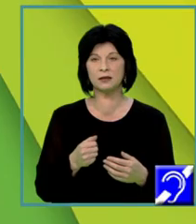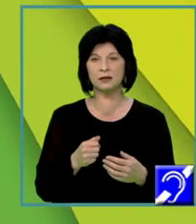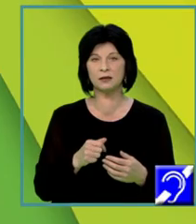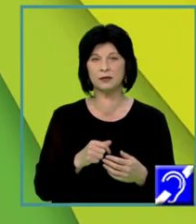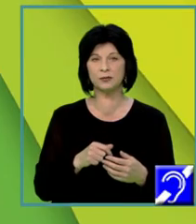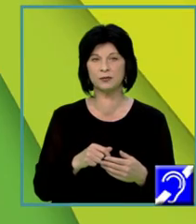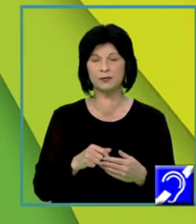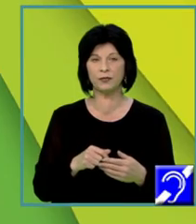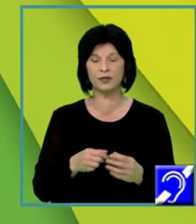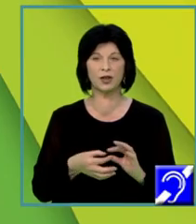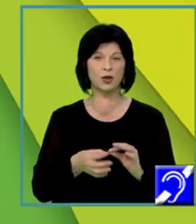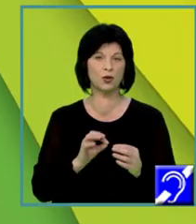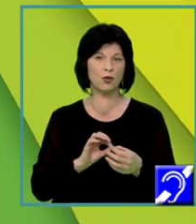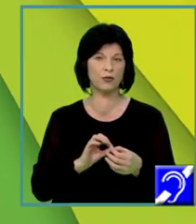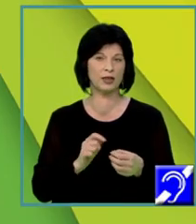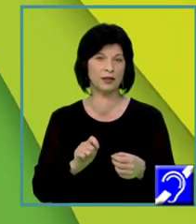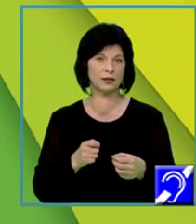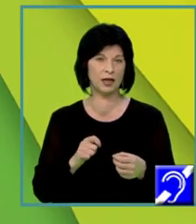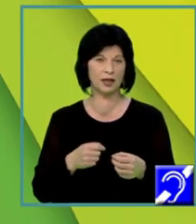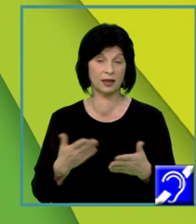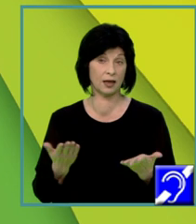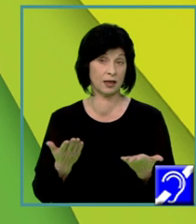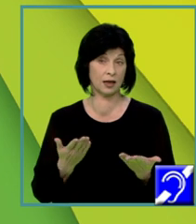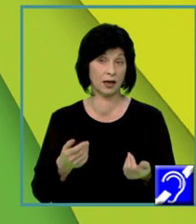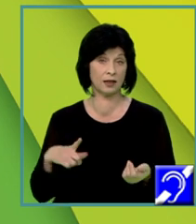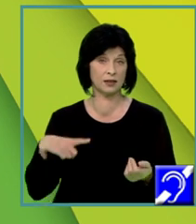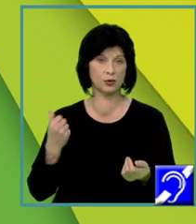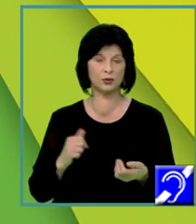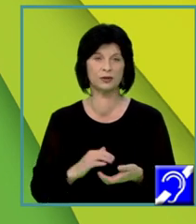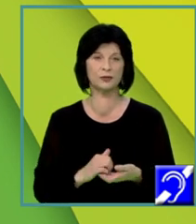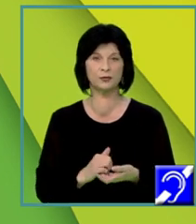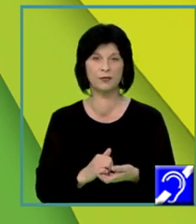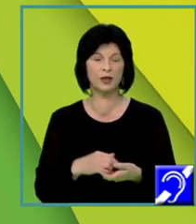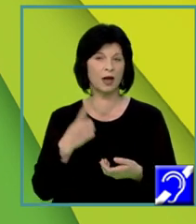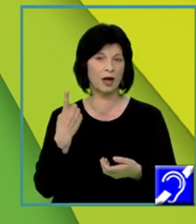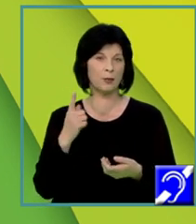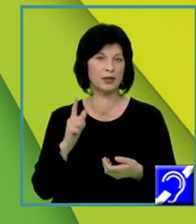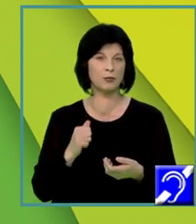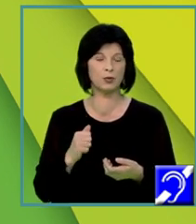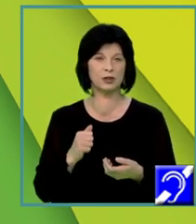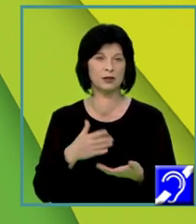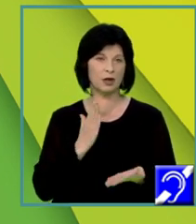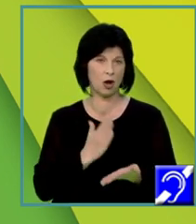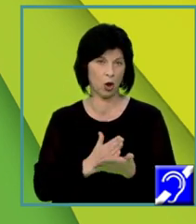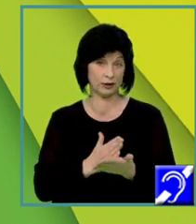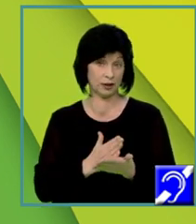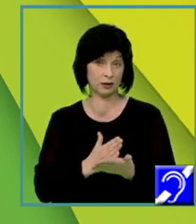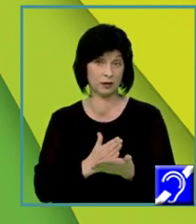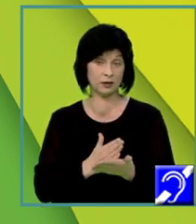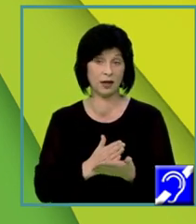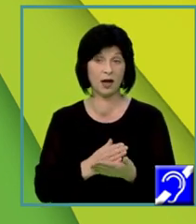cuvintele cheie? Care sunt ideile pe care le putem identifica? În primul rând, decizia pe care o ia